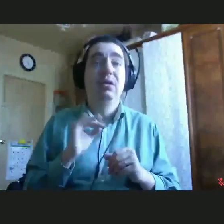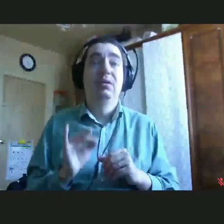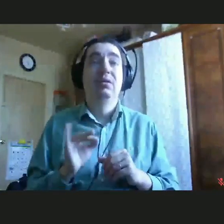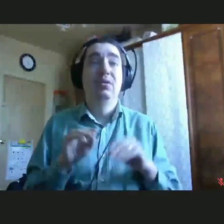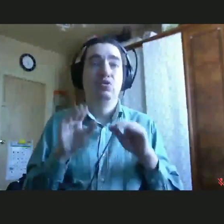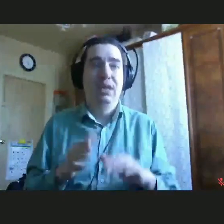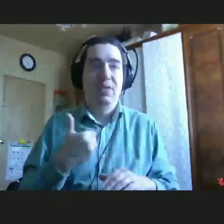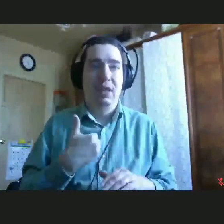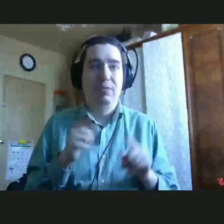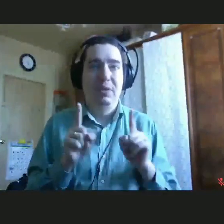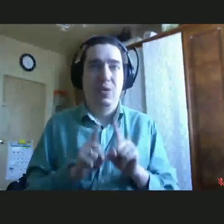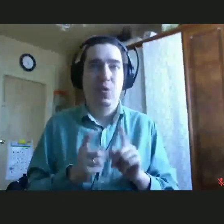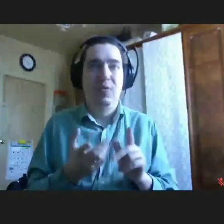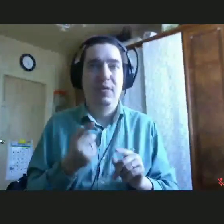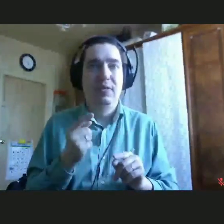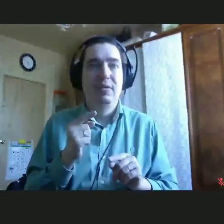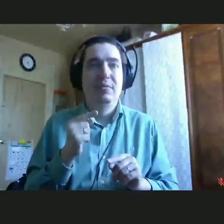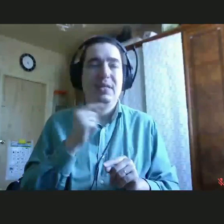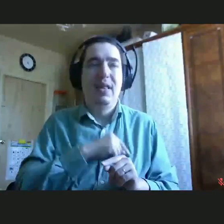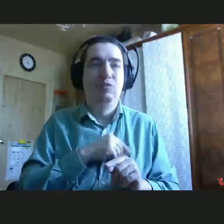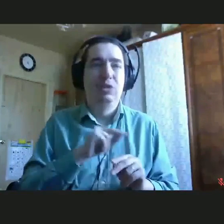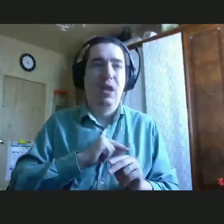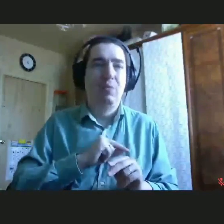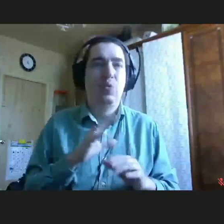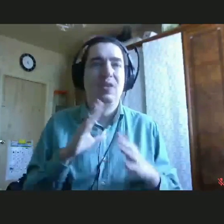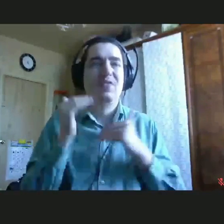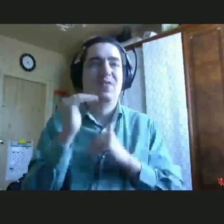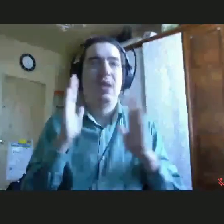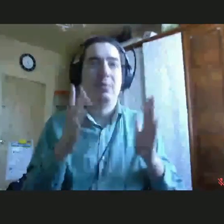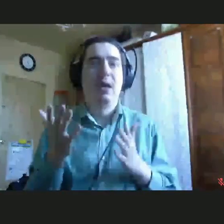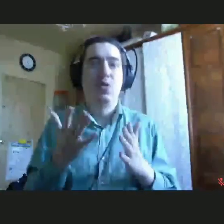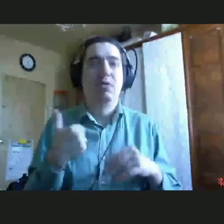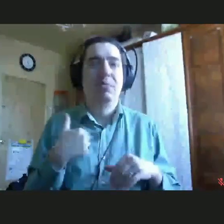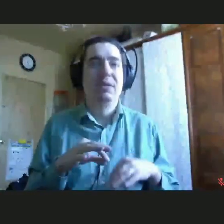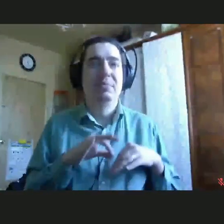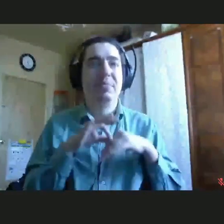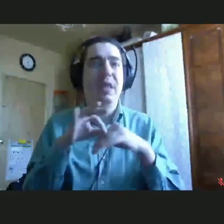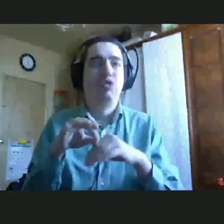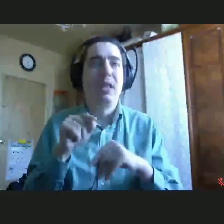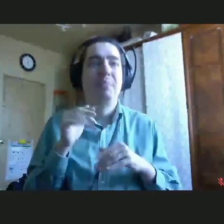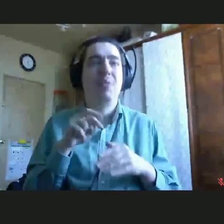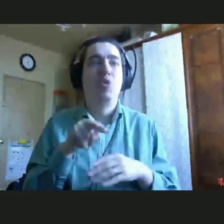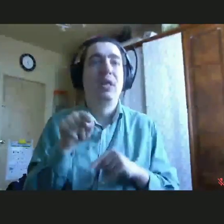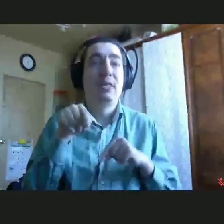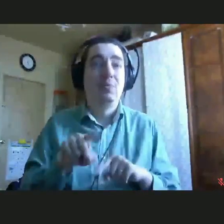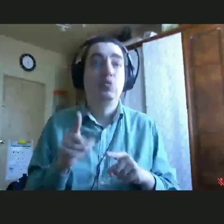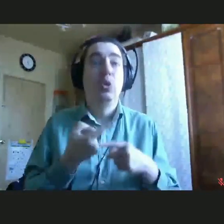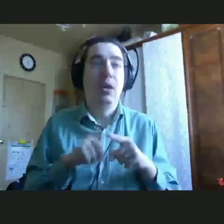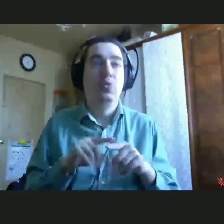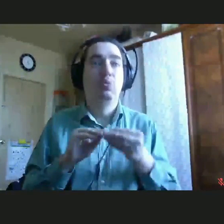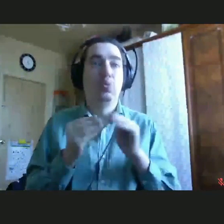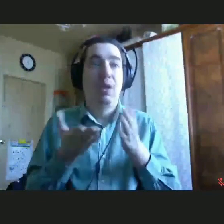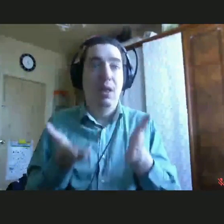нашей такой методологической работы, в рамках которой мы подошли к тому, что эту проблему нужно решать. И проблему